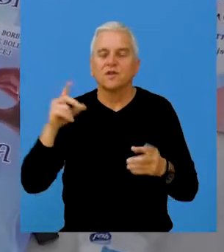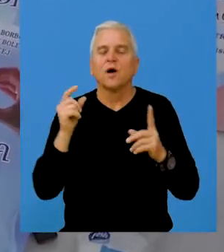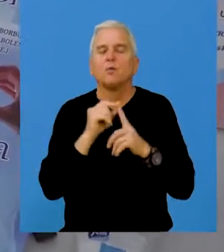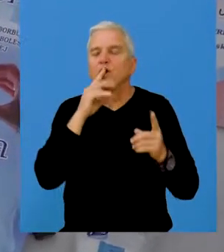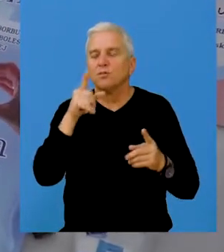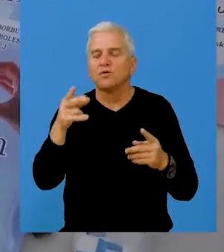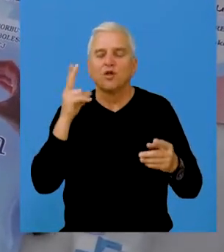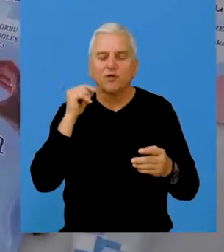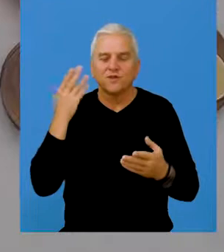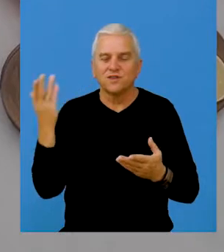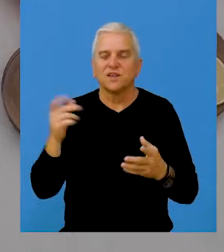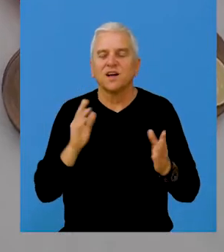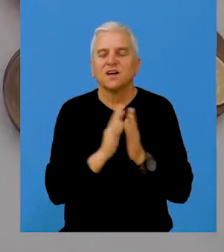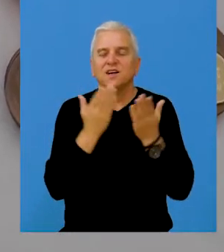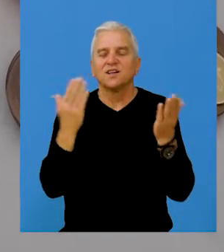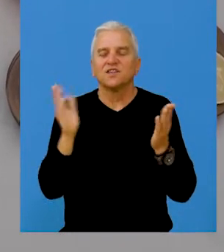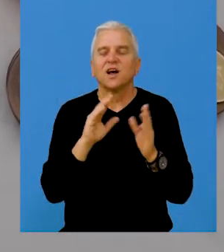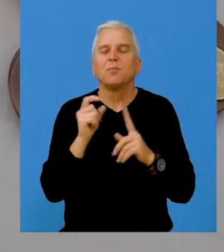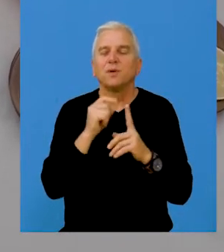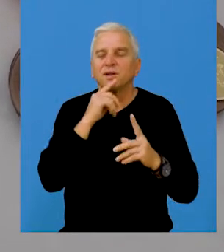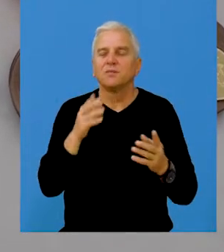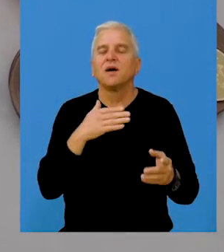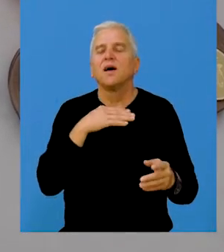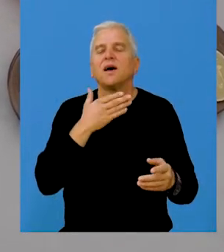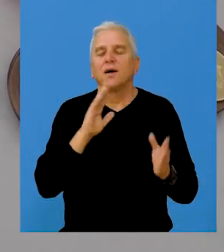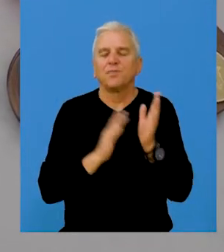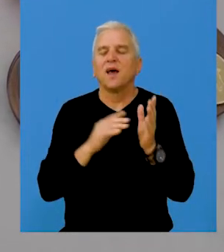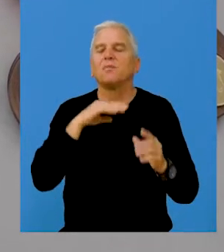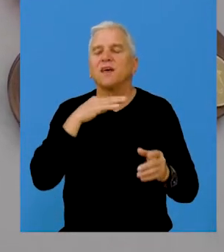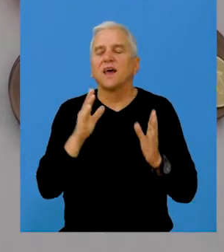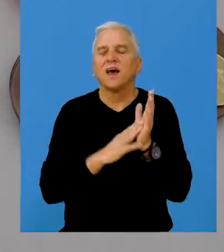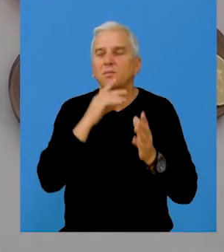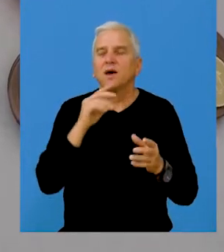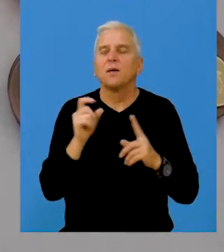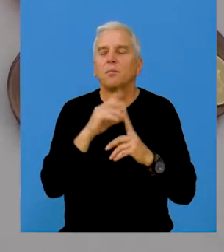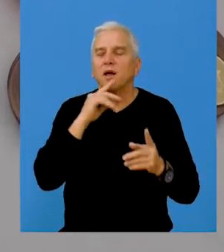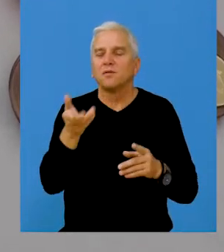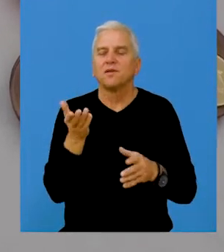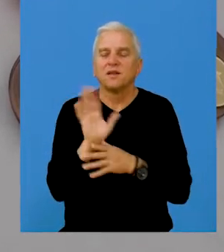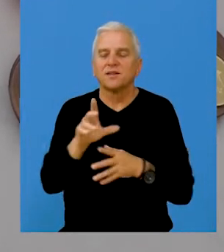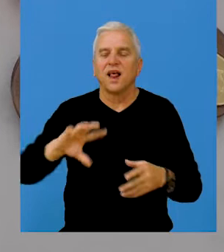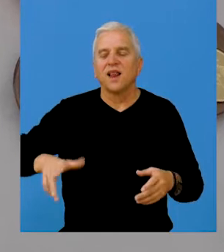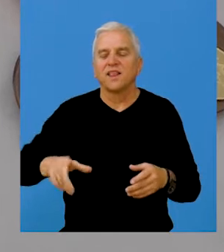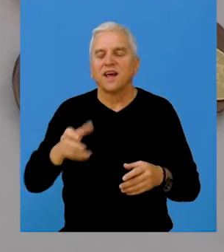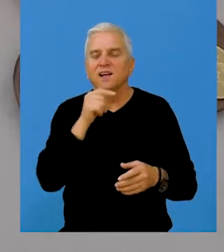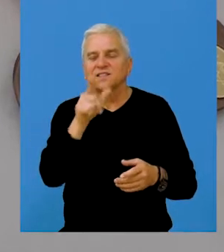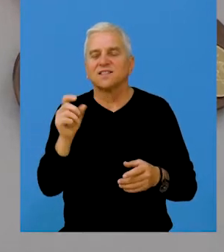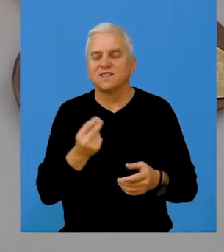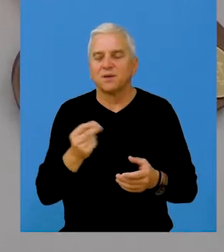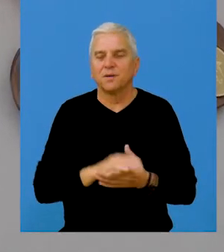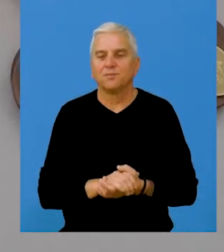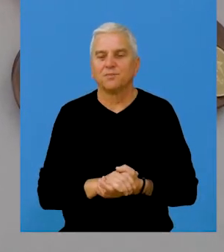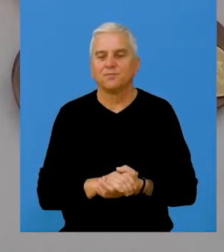Novi Sad, Promont Krupp Novi Sad, knjižara Prizma, MGM Plamen, Lux Color Print i Linda Gaz